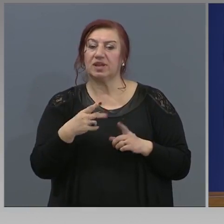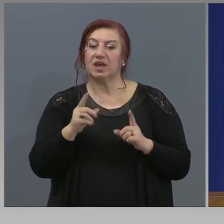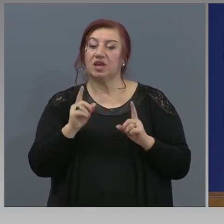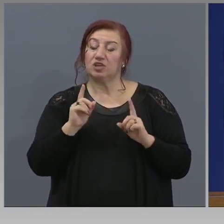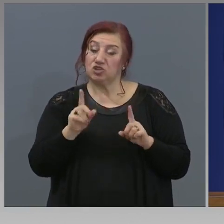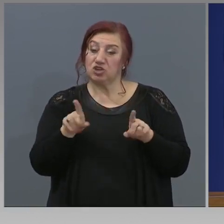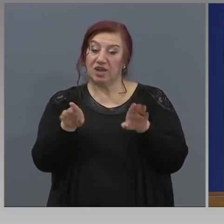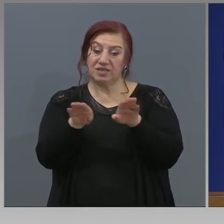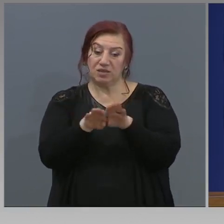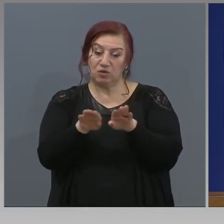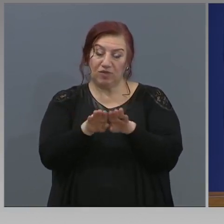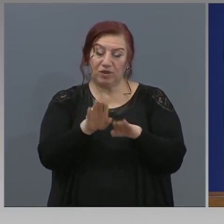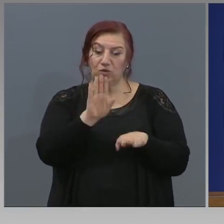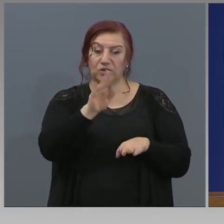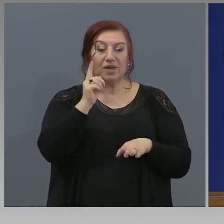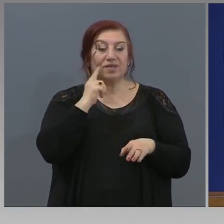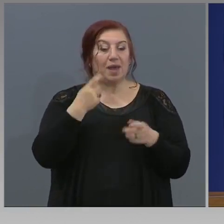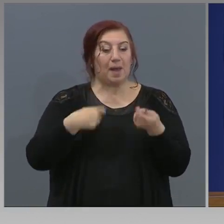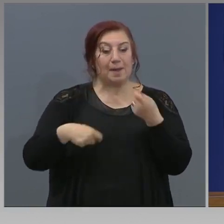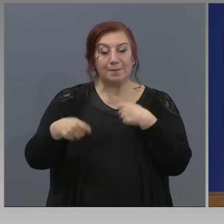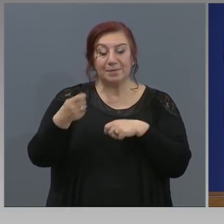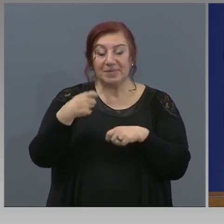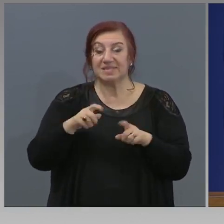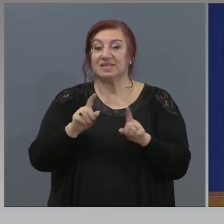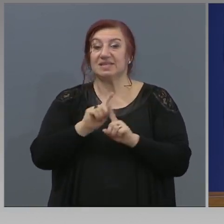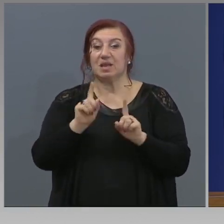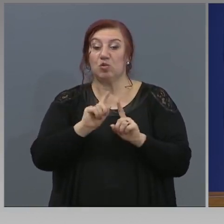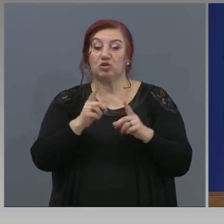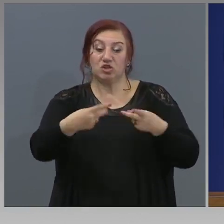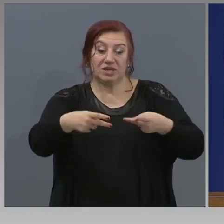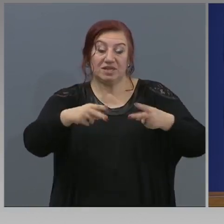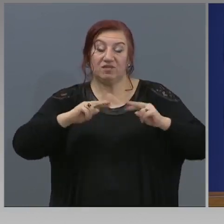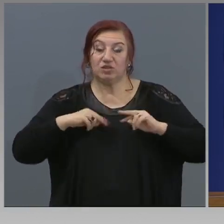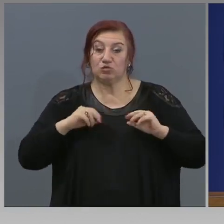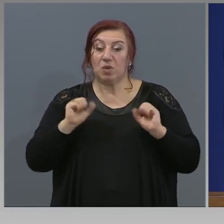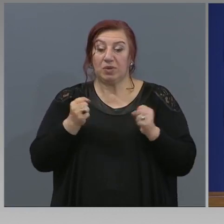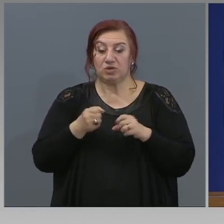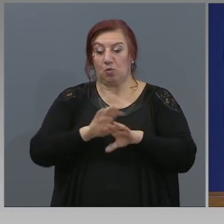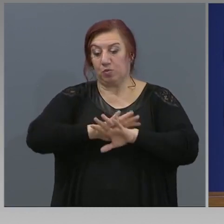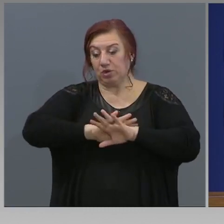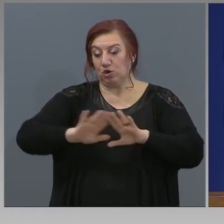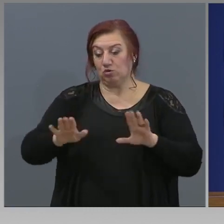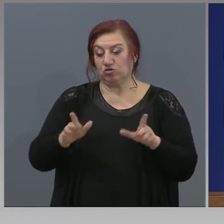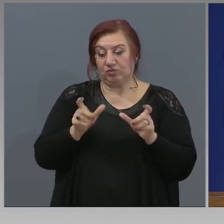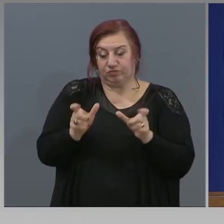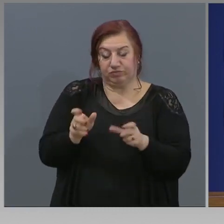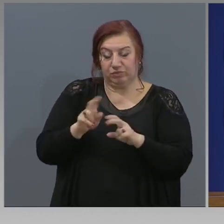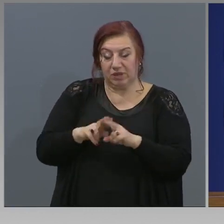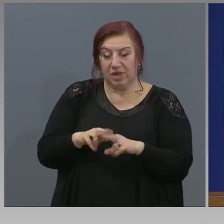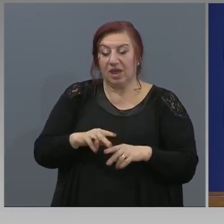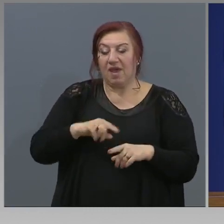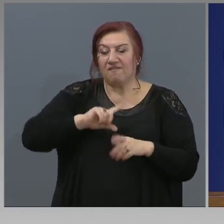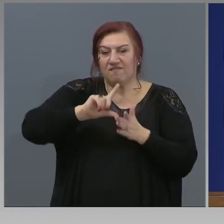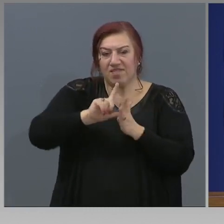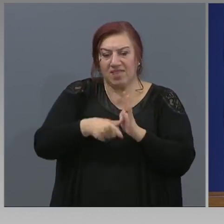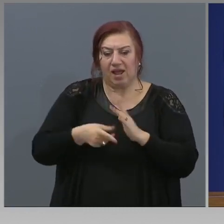съответно техния бизнес няма как да бъде възстановен толкова бързо, не само в рамките на месеците на